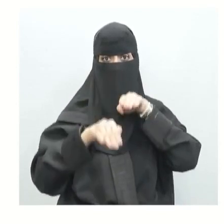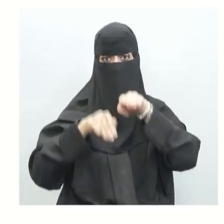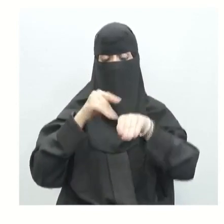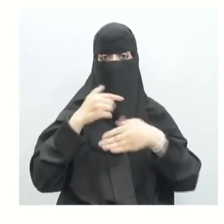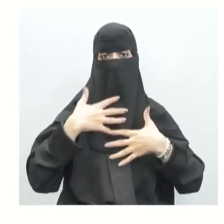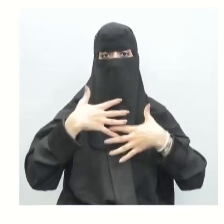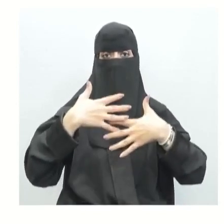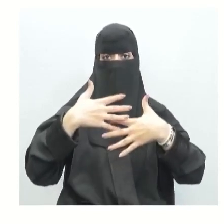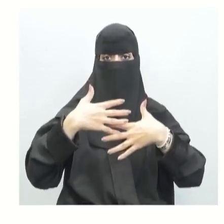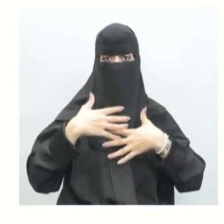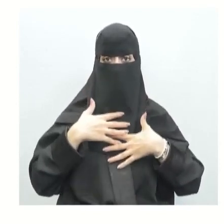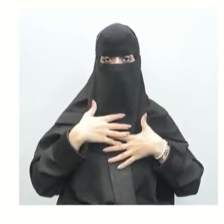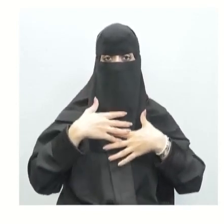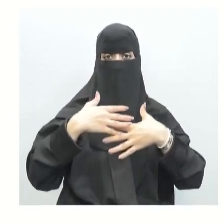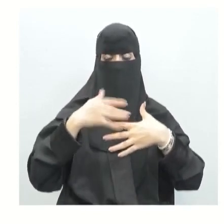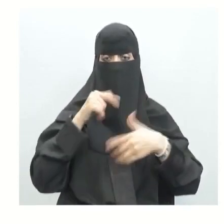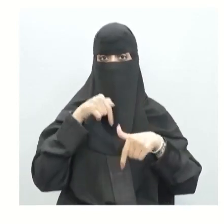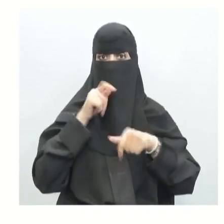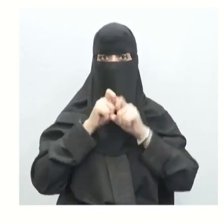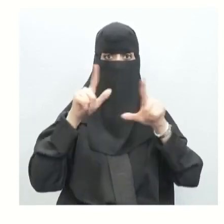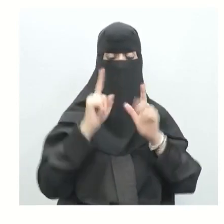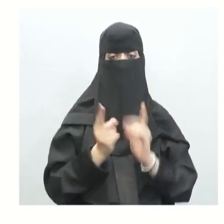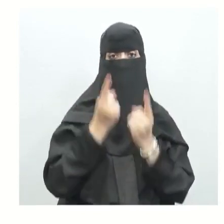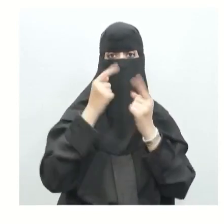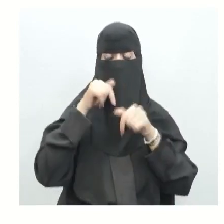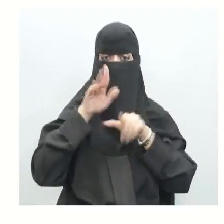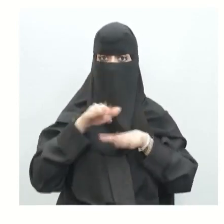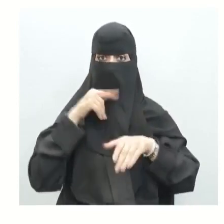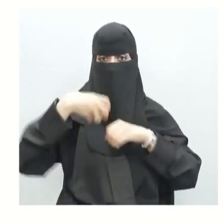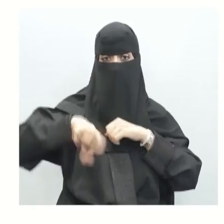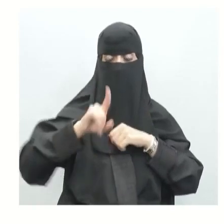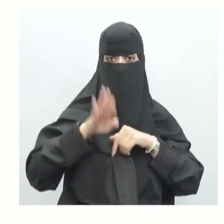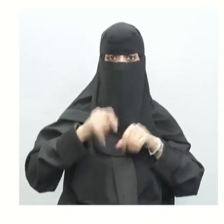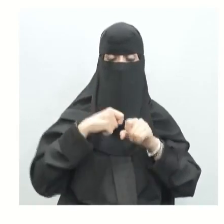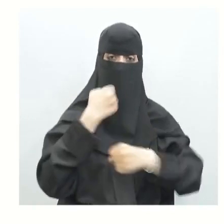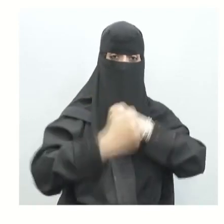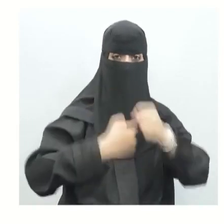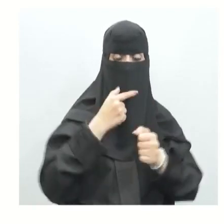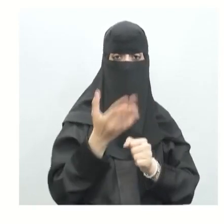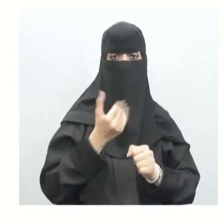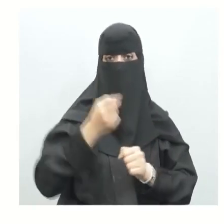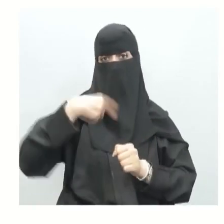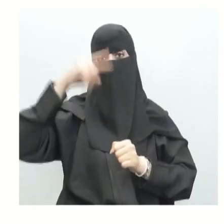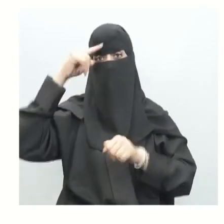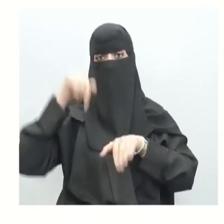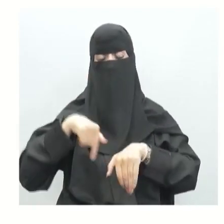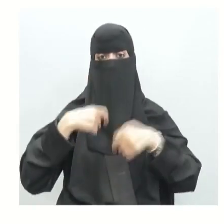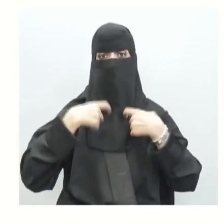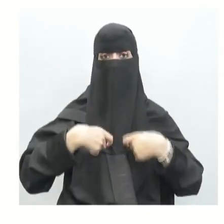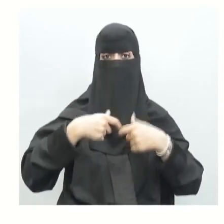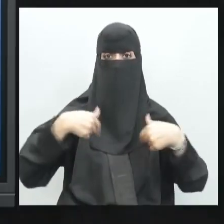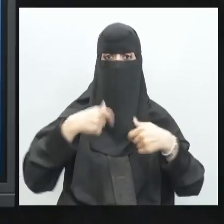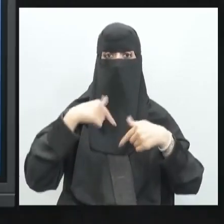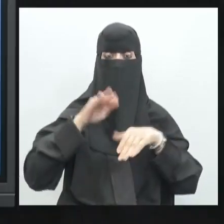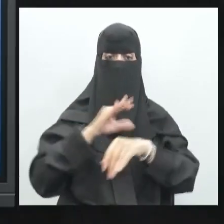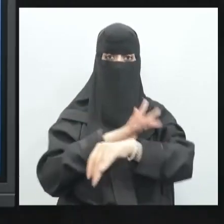التنفسية والشهيق والزفير بصورة طبيعية هنا في هذه الجزئية ويحاول يعطينا أمثلة في العظام الموجودة في